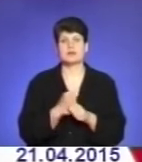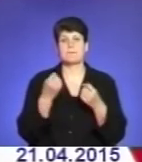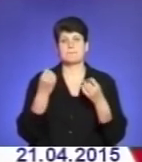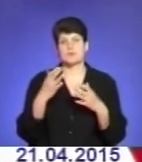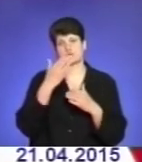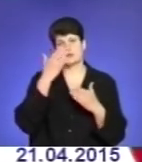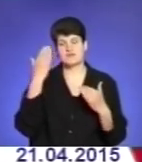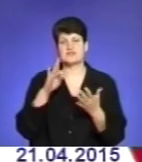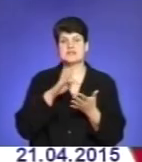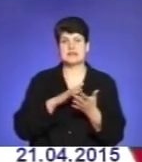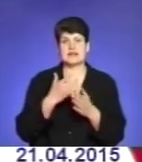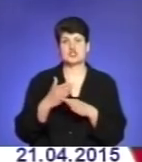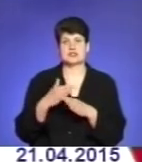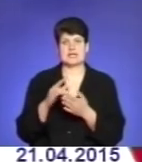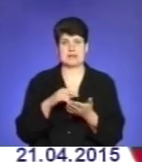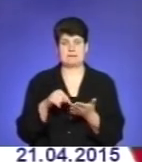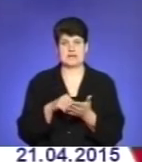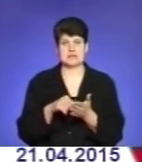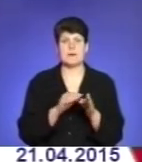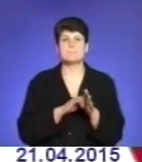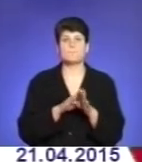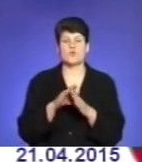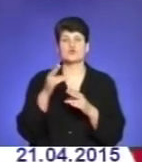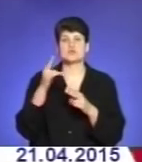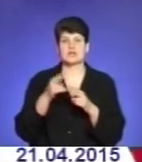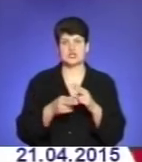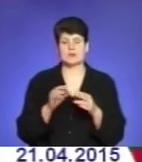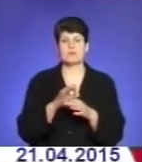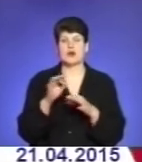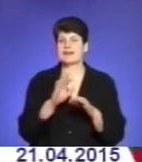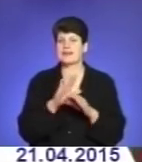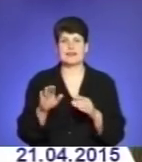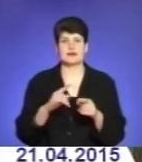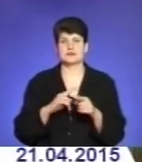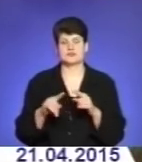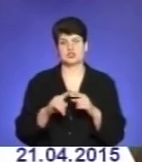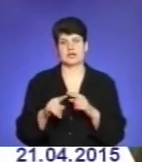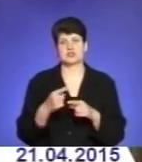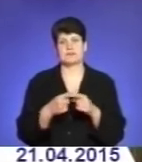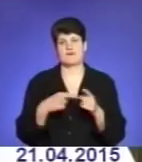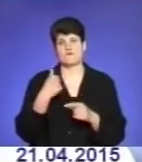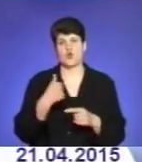у центральній частині міста. Повністю завершать проєкт не раніше, ніж через півроку.